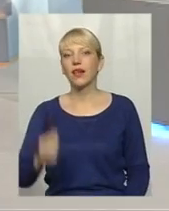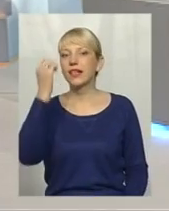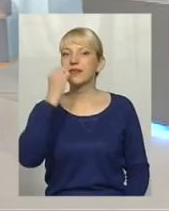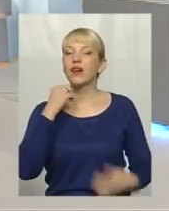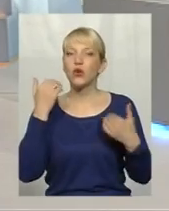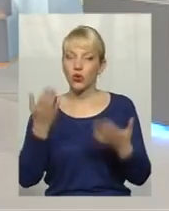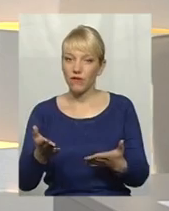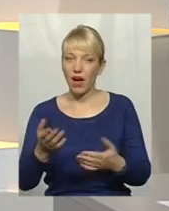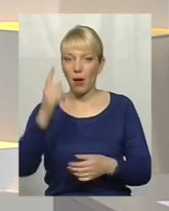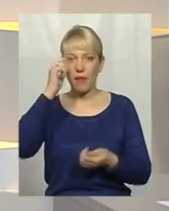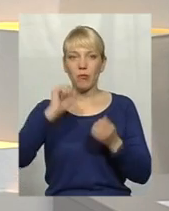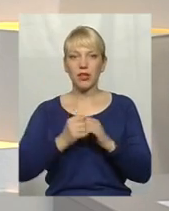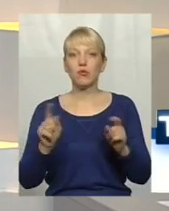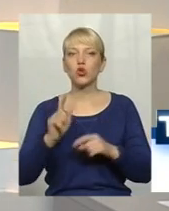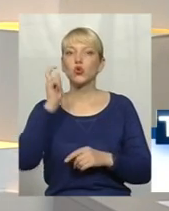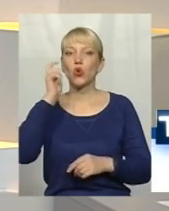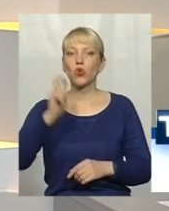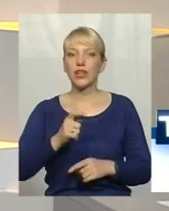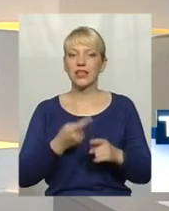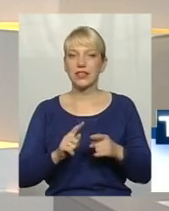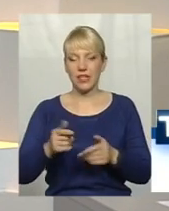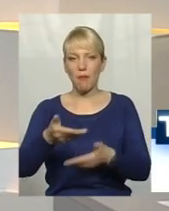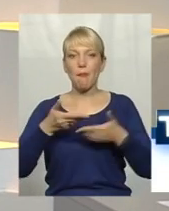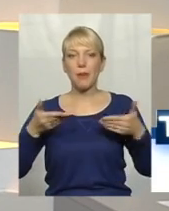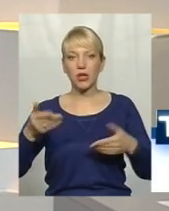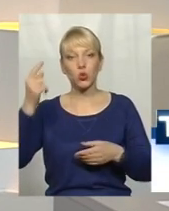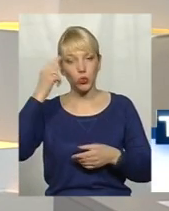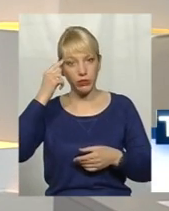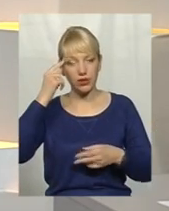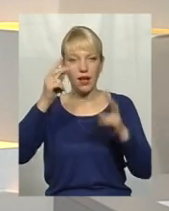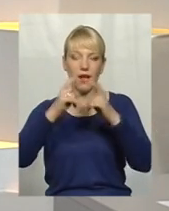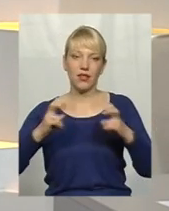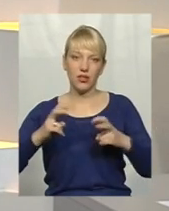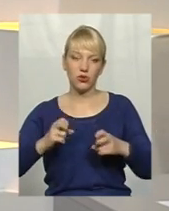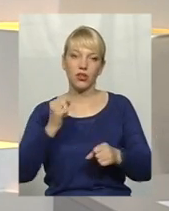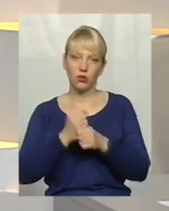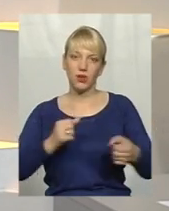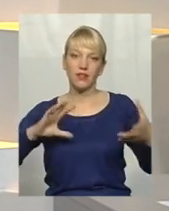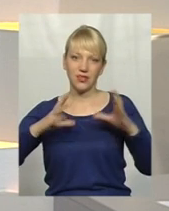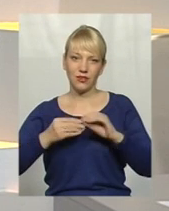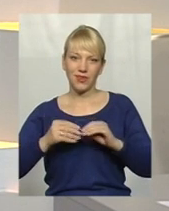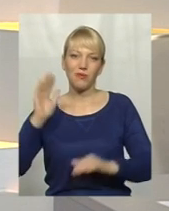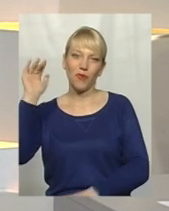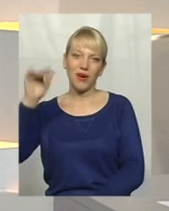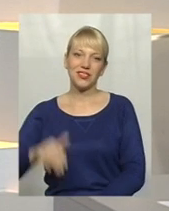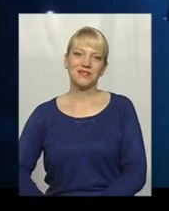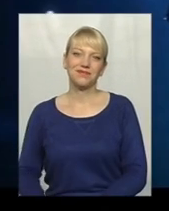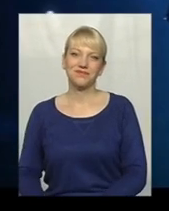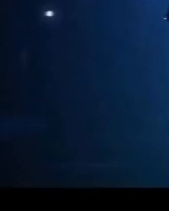вам. Пам'ятаємо, що Україна – це ми. Думайте, аналізуйте, робіть визнаки. Побачимось.